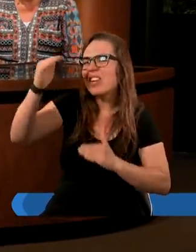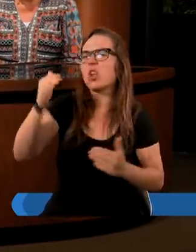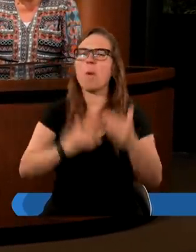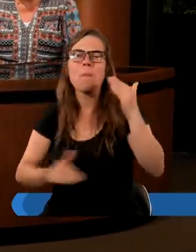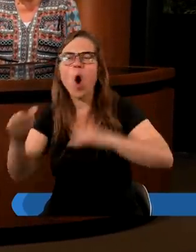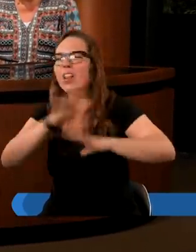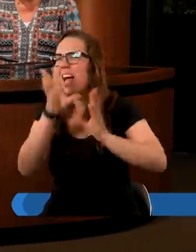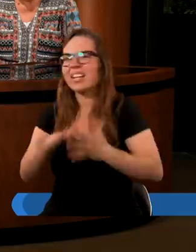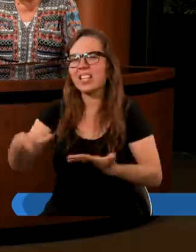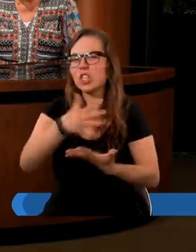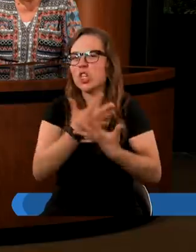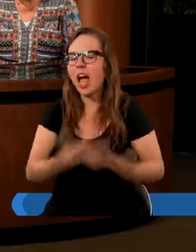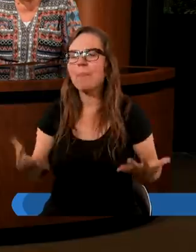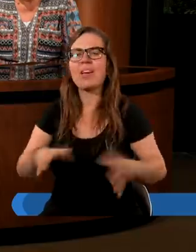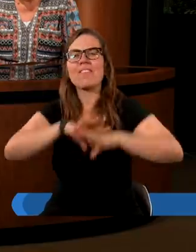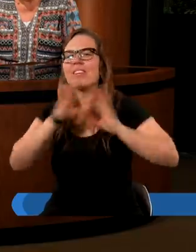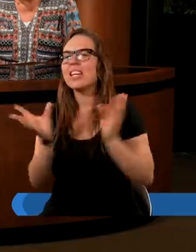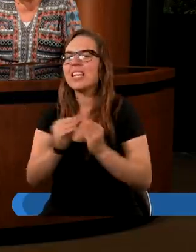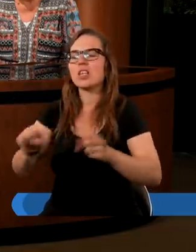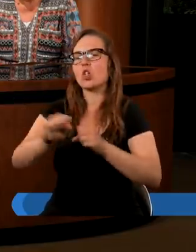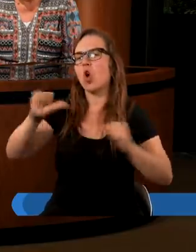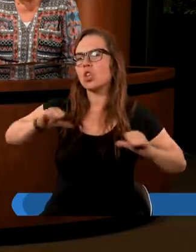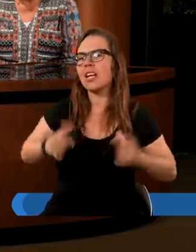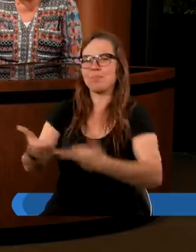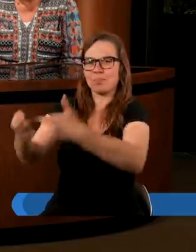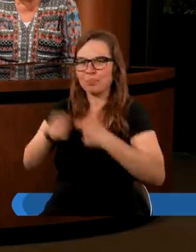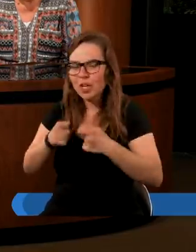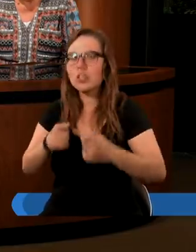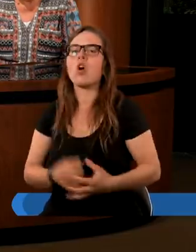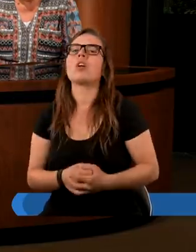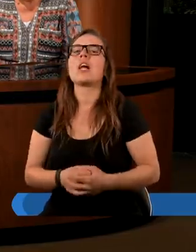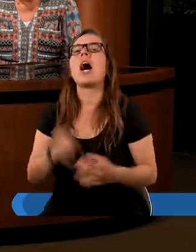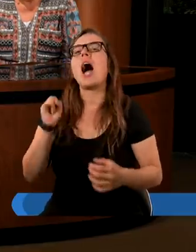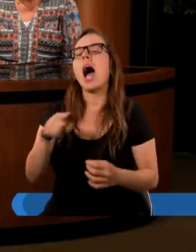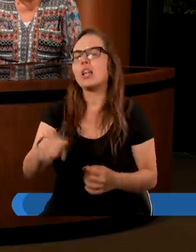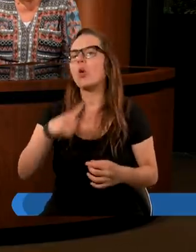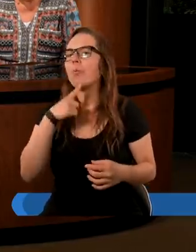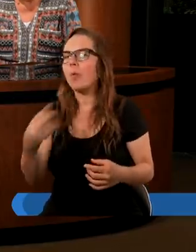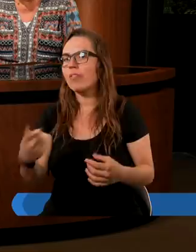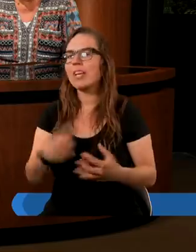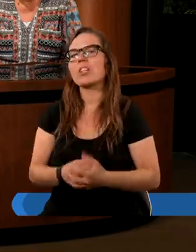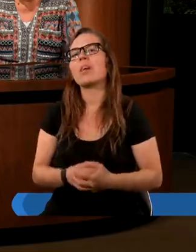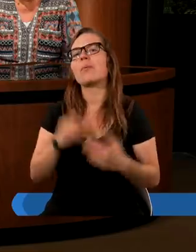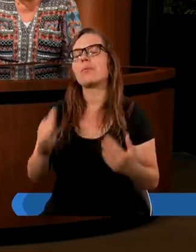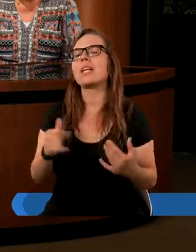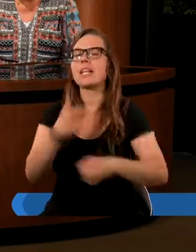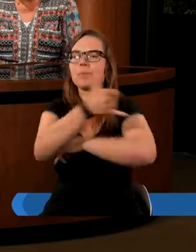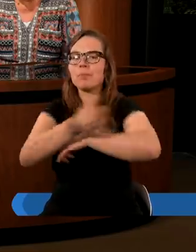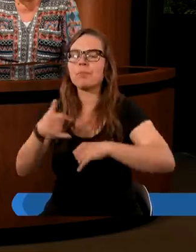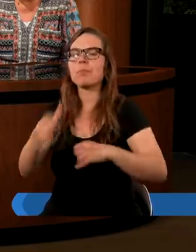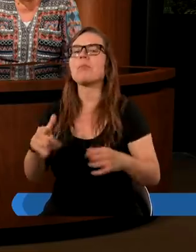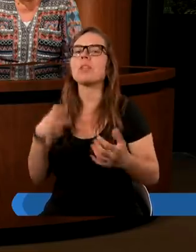ponad ziemię, wszystkich do siebie pociągnę. A to powiedział, by zaznaczyć,